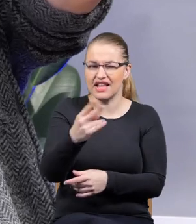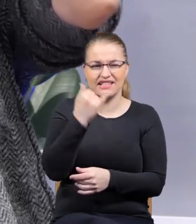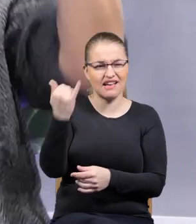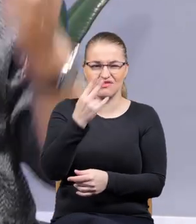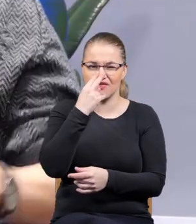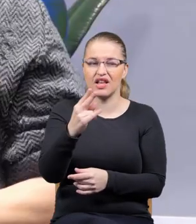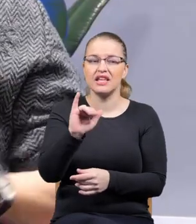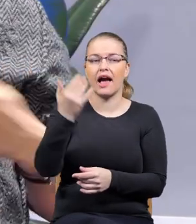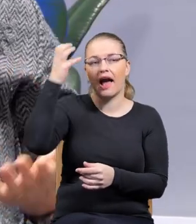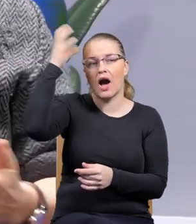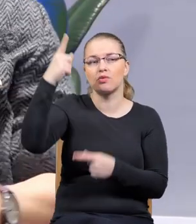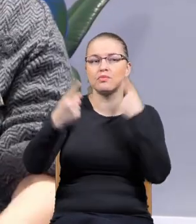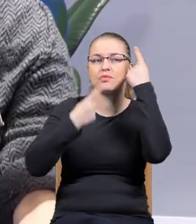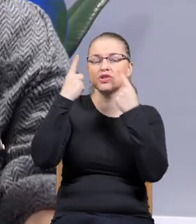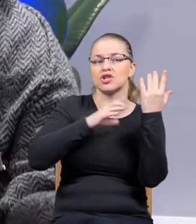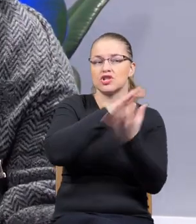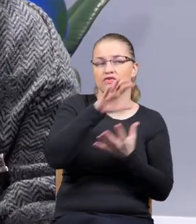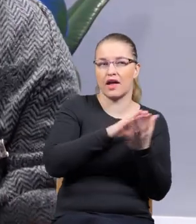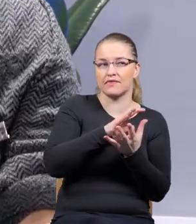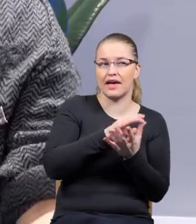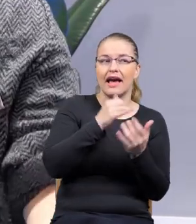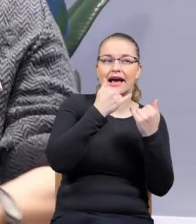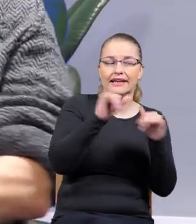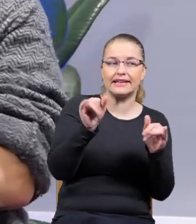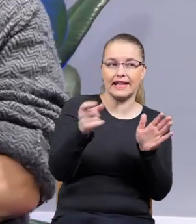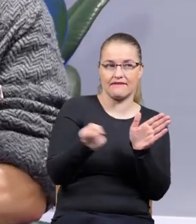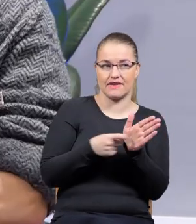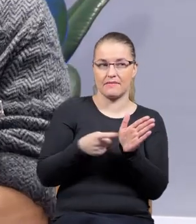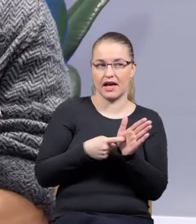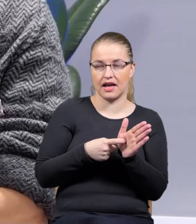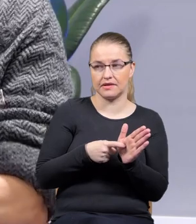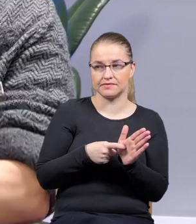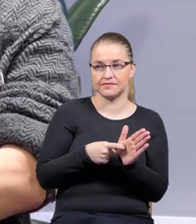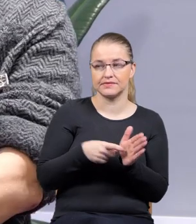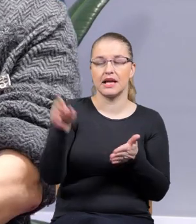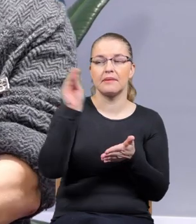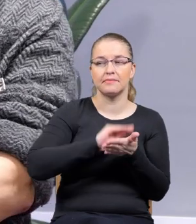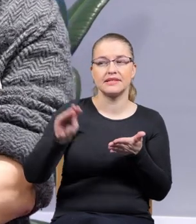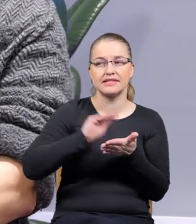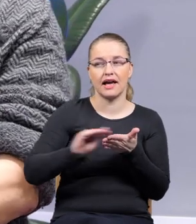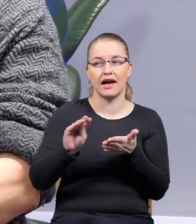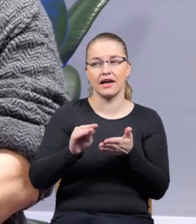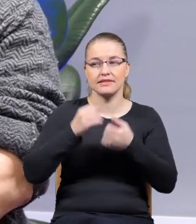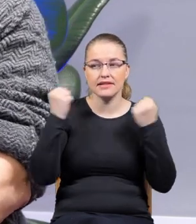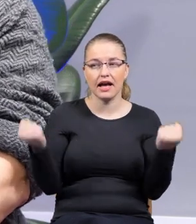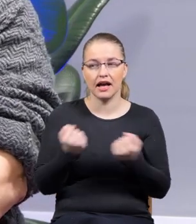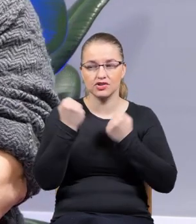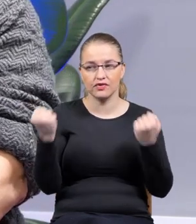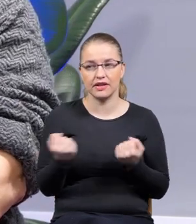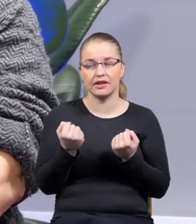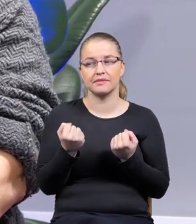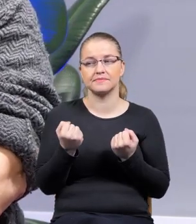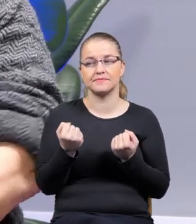do świata autor, ale co innego jest wymaganie od pisarzy takiego zaangażowania